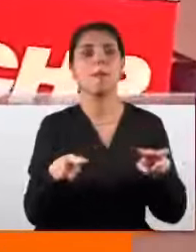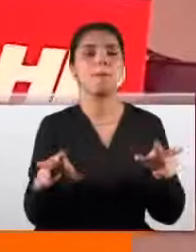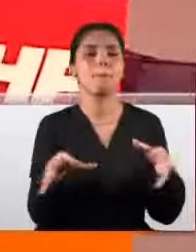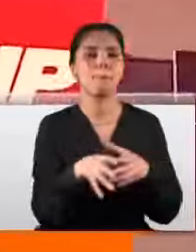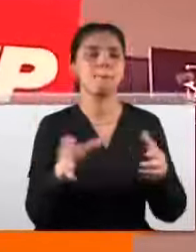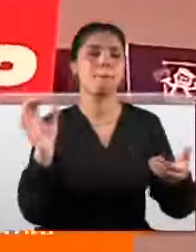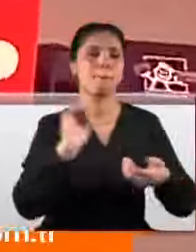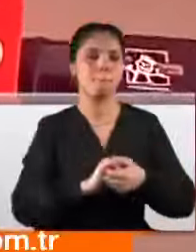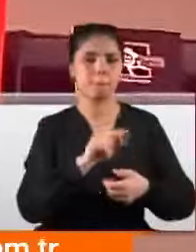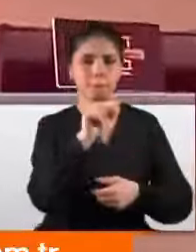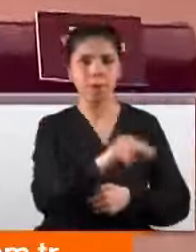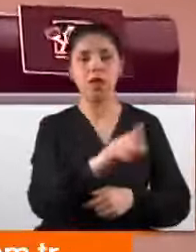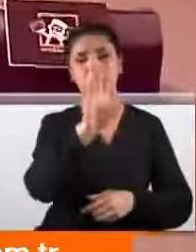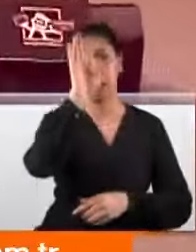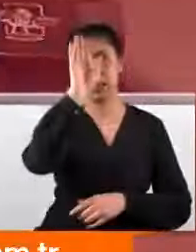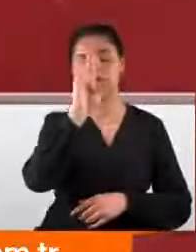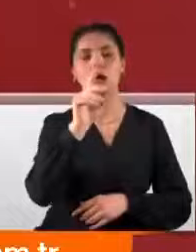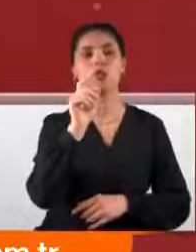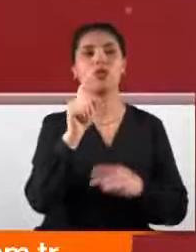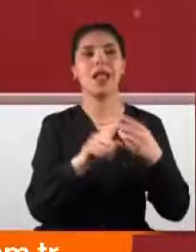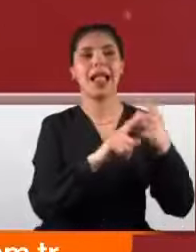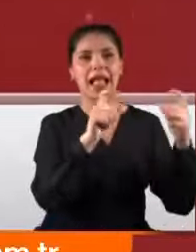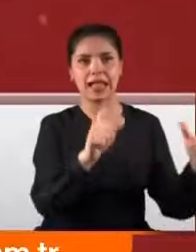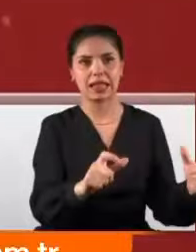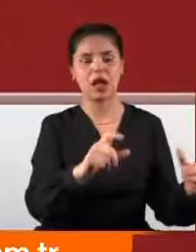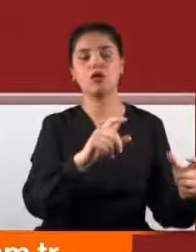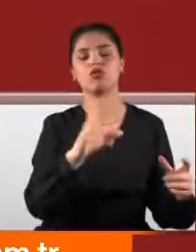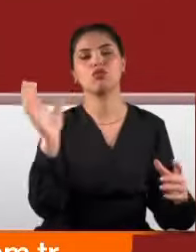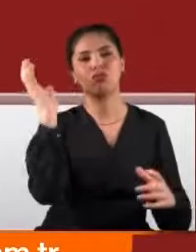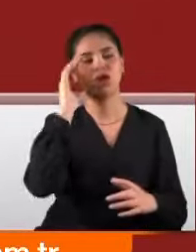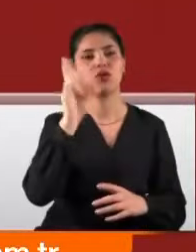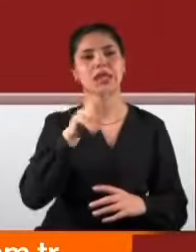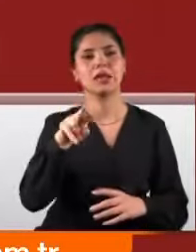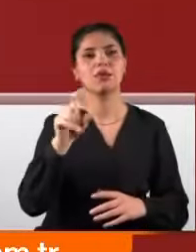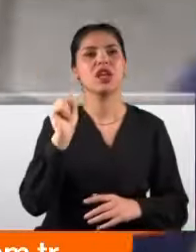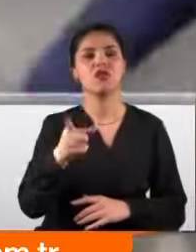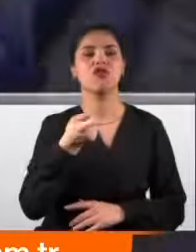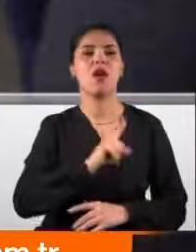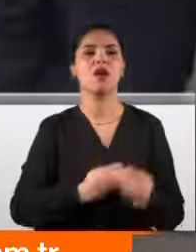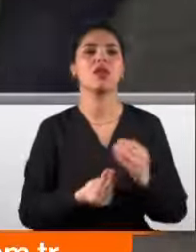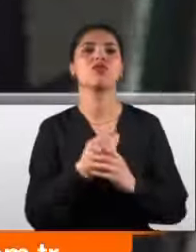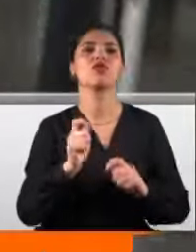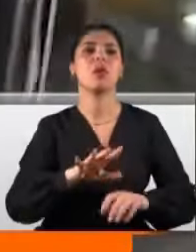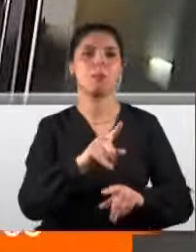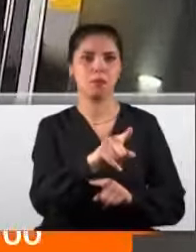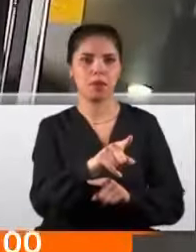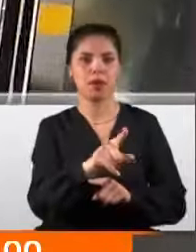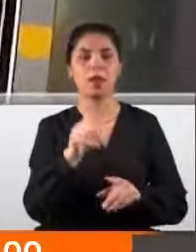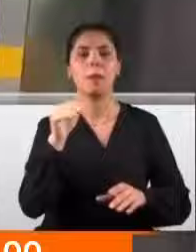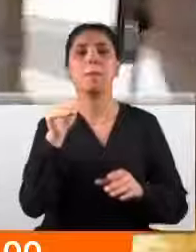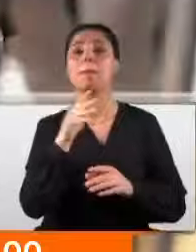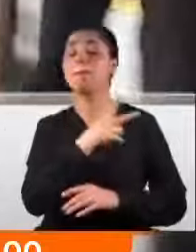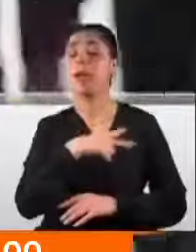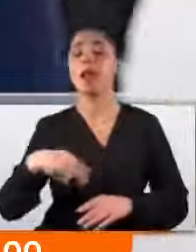Esenyurt başta 22 ilçede aday çıkarmadı CHP'yi destekleme kararı aldı. Pazarlık belediye meclis üyelikleri